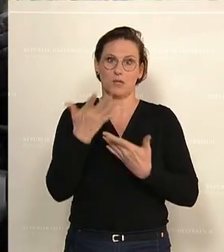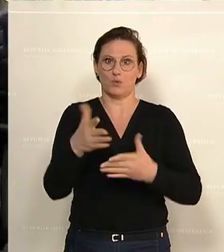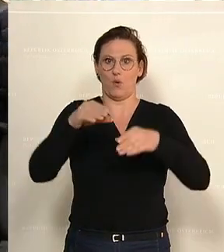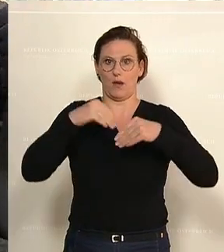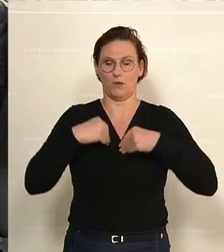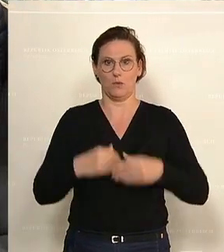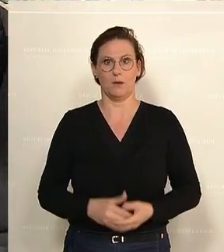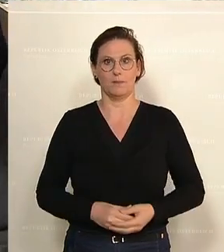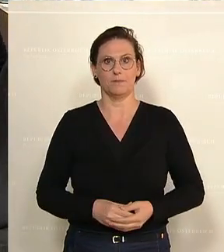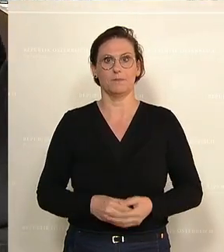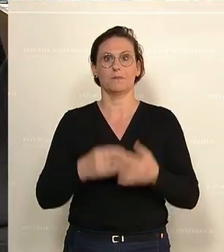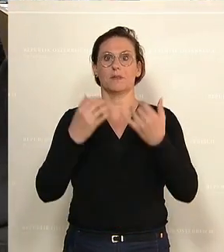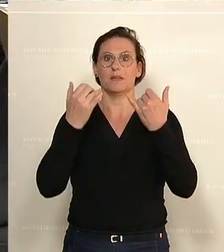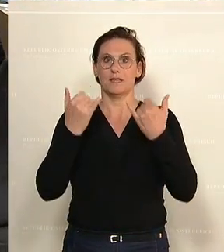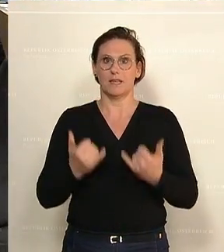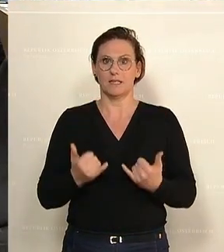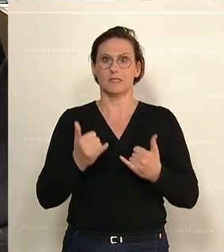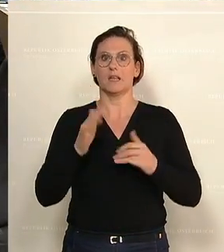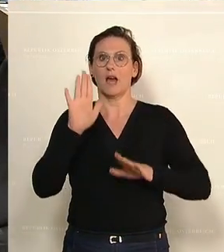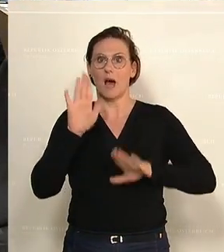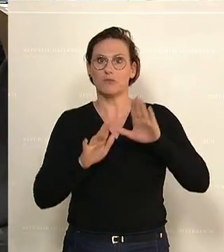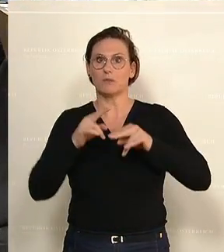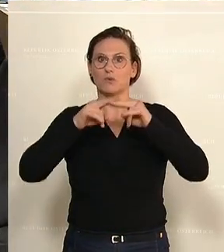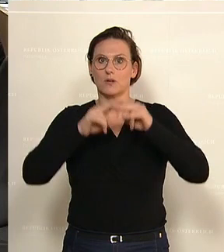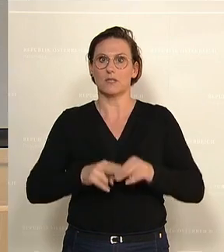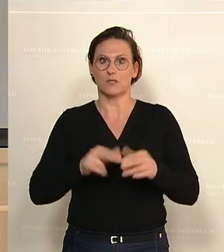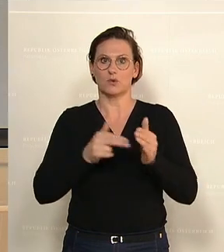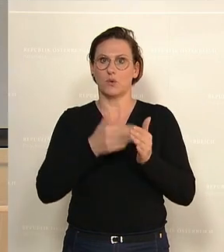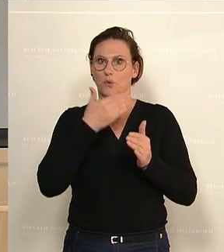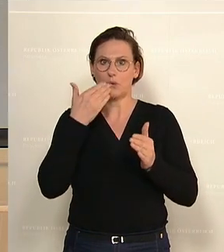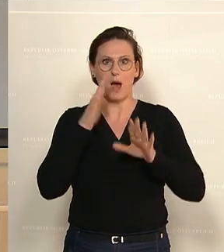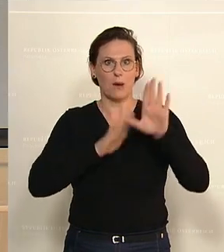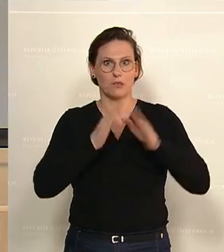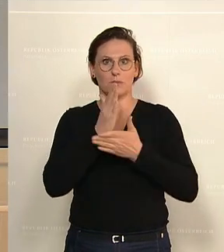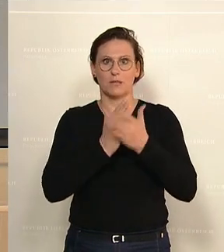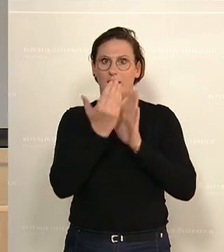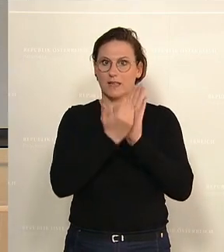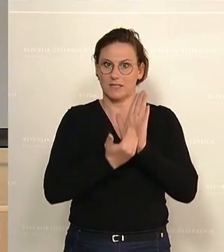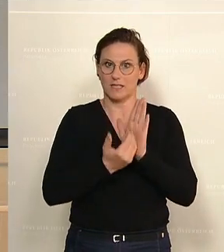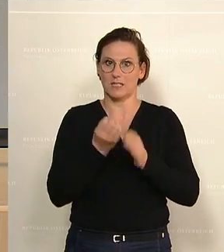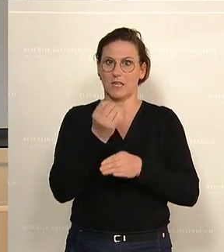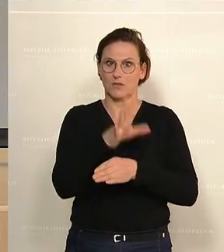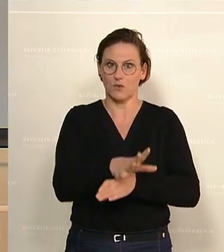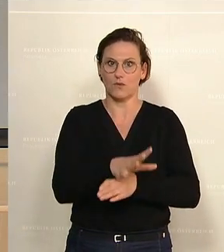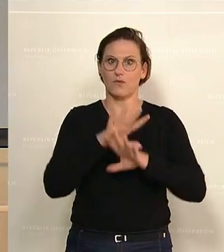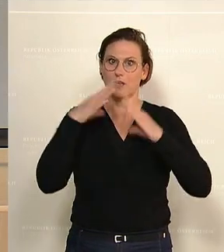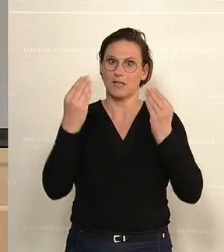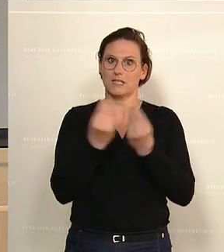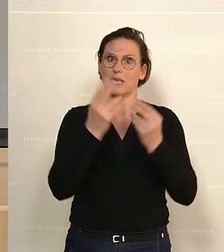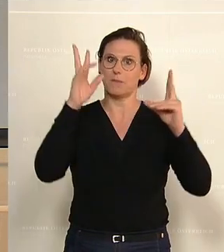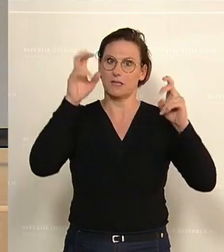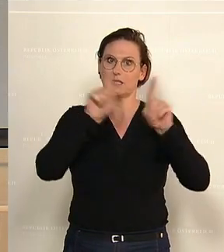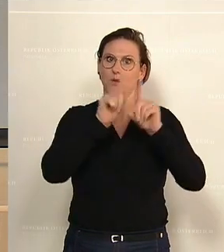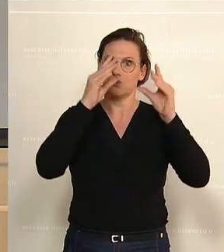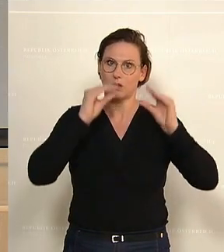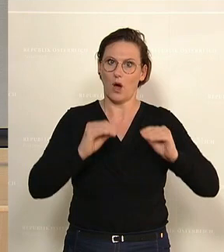angenommen. Schließlich kommen wir zur Abstimmung über die restlich noch nicht abgestimmten Teile des Gesetzentwurfs samt Titel und Eingang